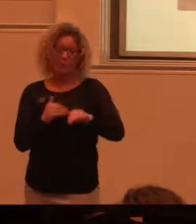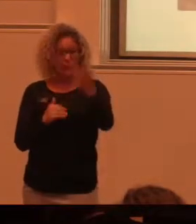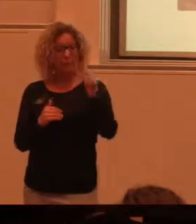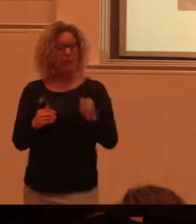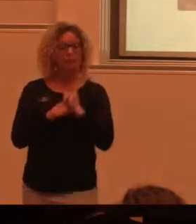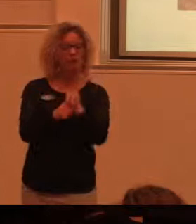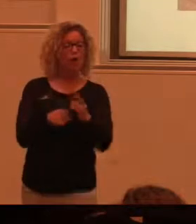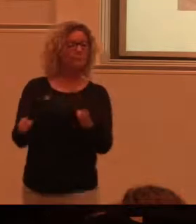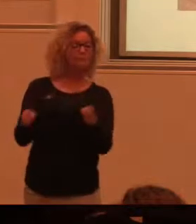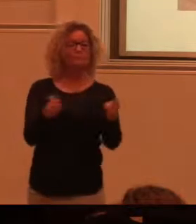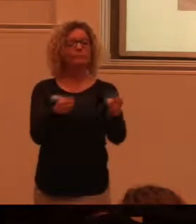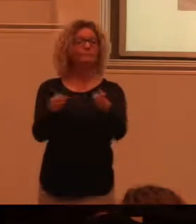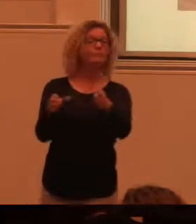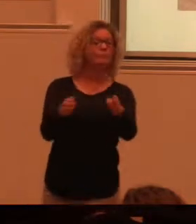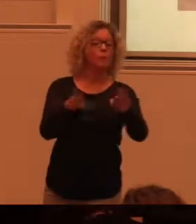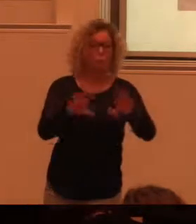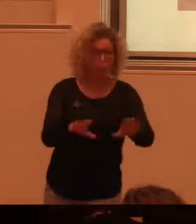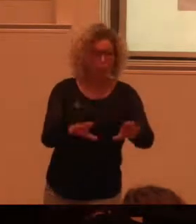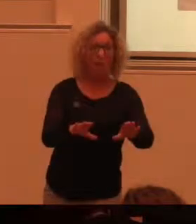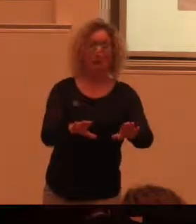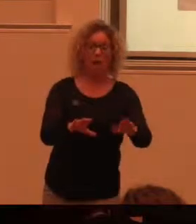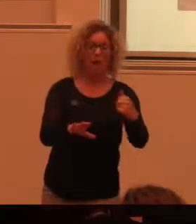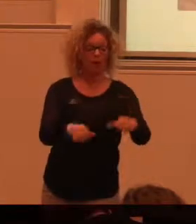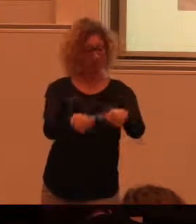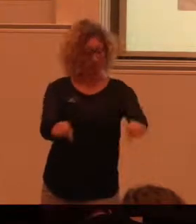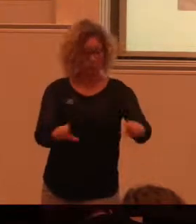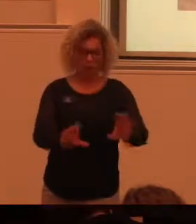tvärstående platser kan man då ställa ut